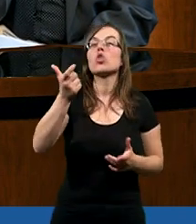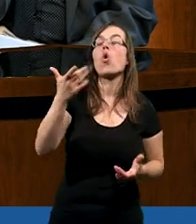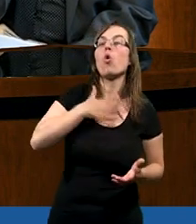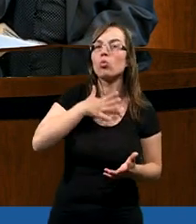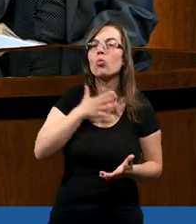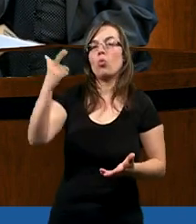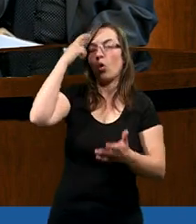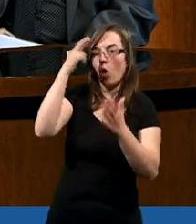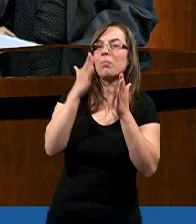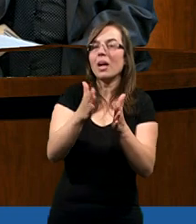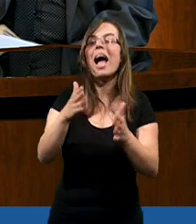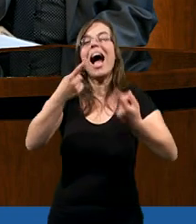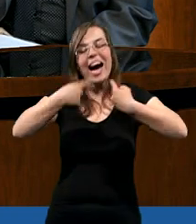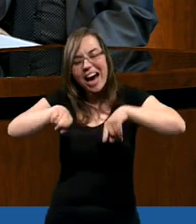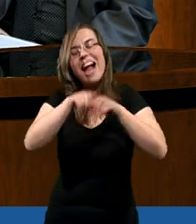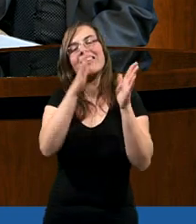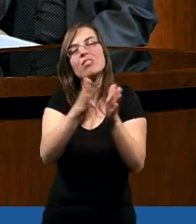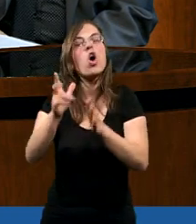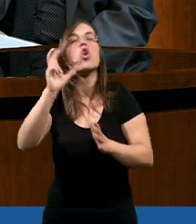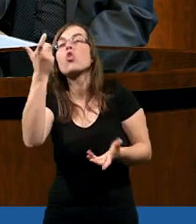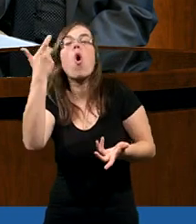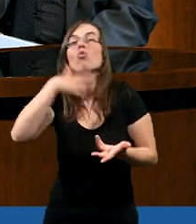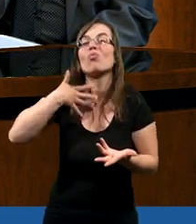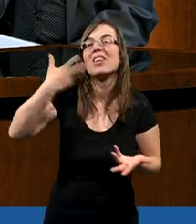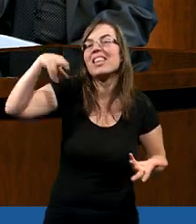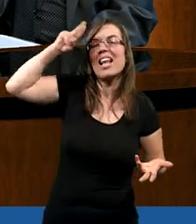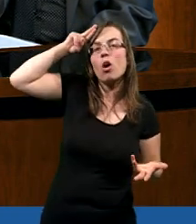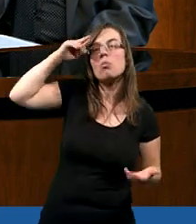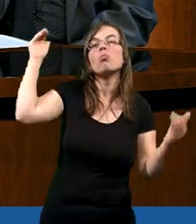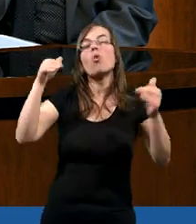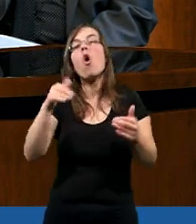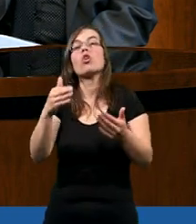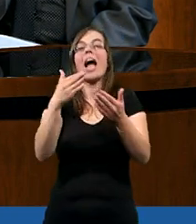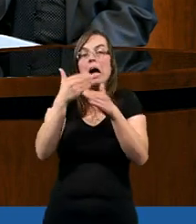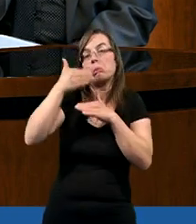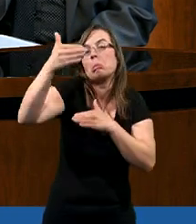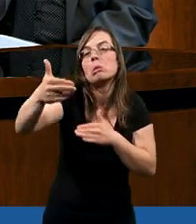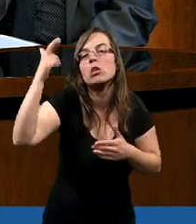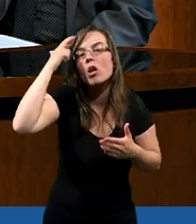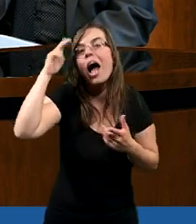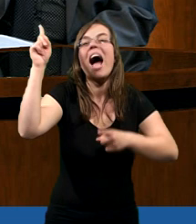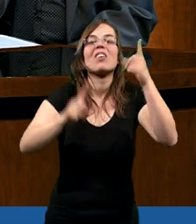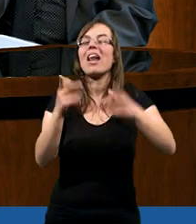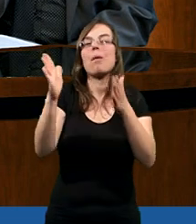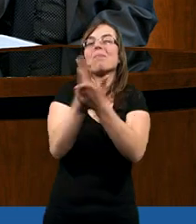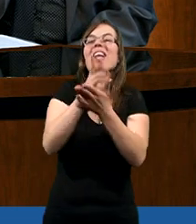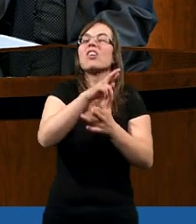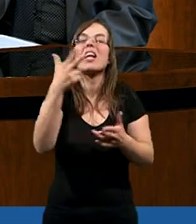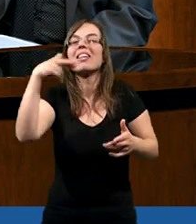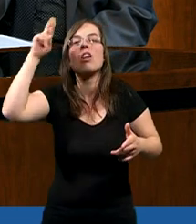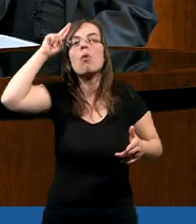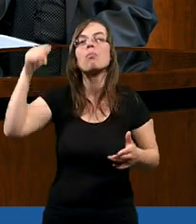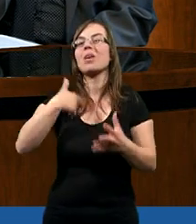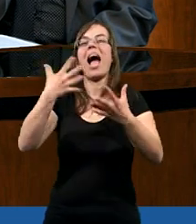to, co jest zrozumiałe, żebyśmy to realizowali, a jak czegoś nie rozumiemy, może jeszcze zrozumiemy, a niektórych rzeczy nigdy nie